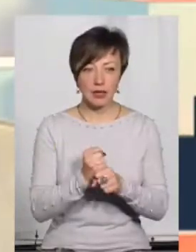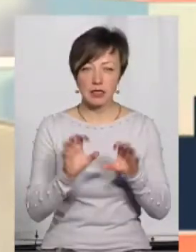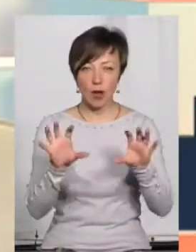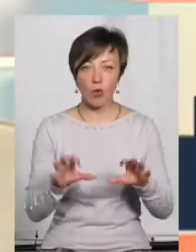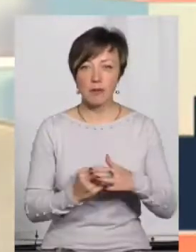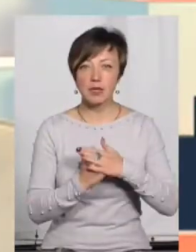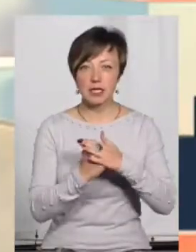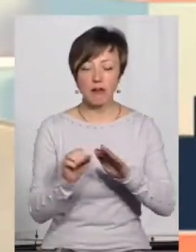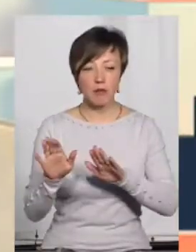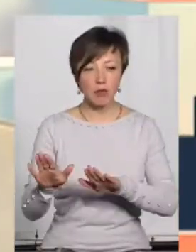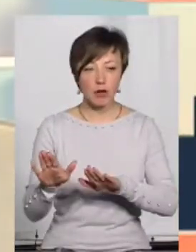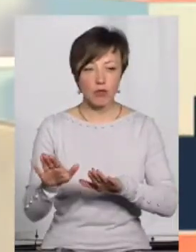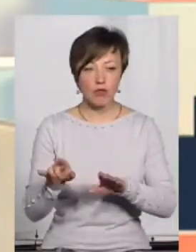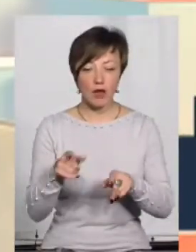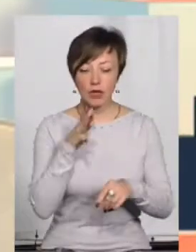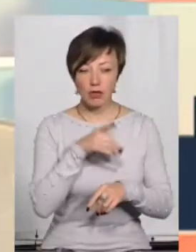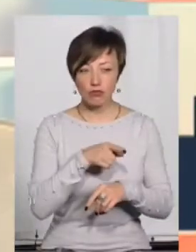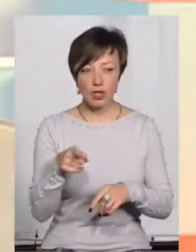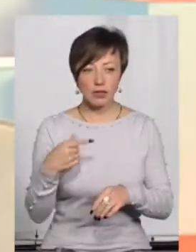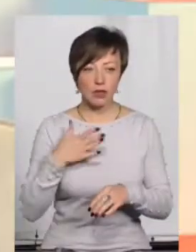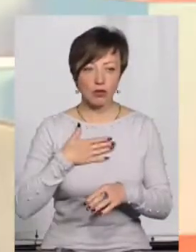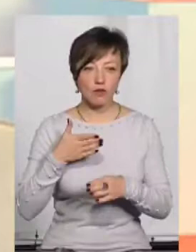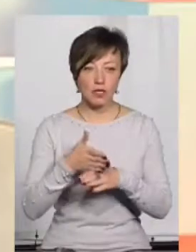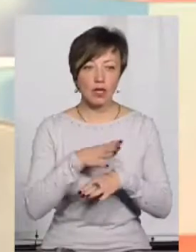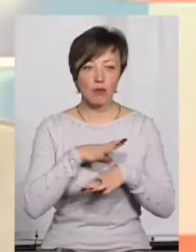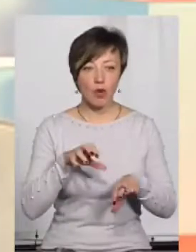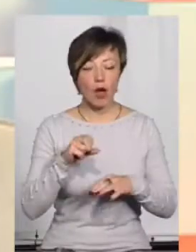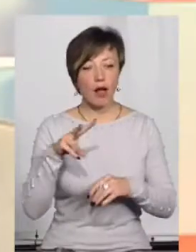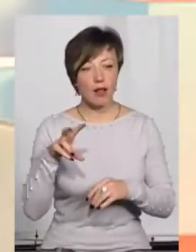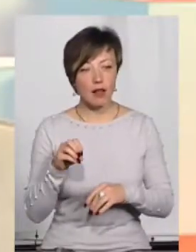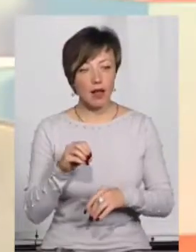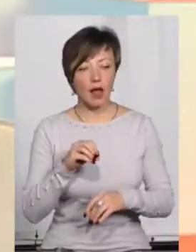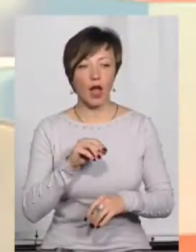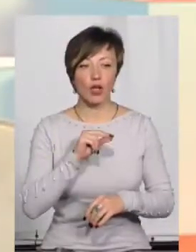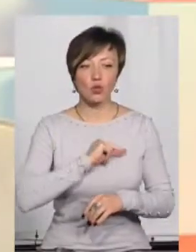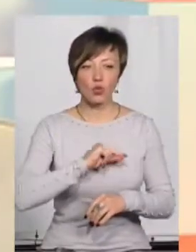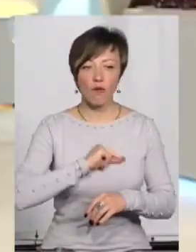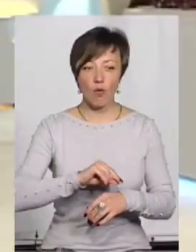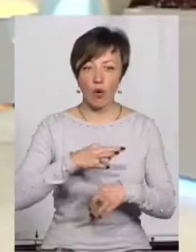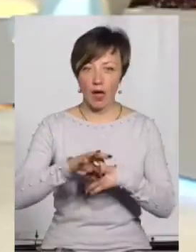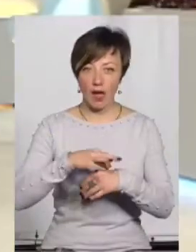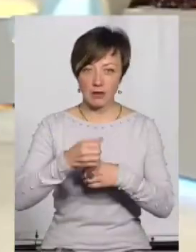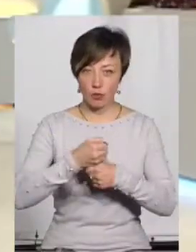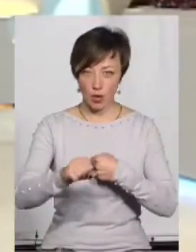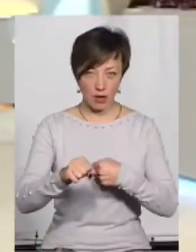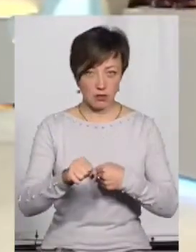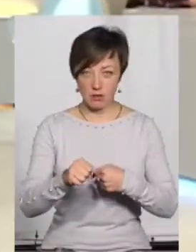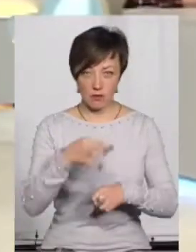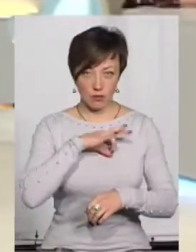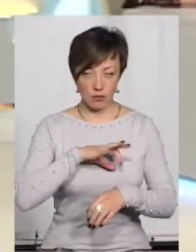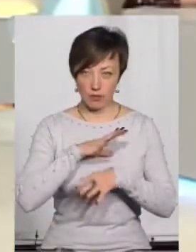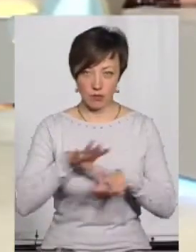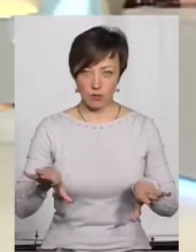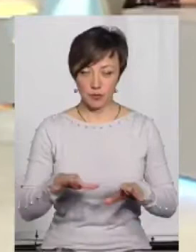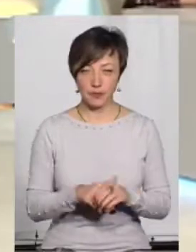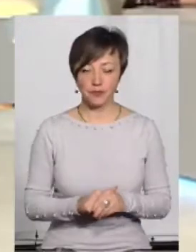законних підстав їх перебування на час нашого візиту не було. Однак трудової експлуатації, фактів трудової експлуатації якихось не